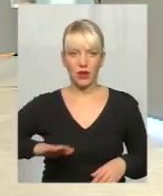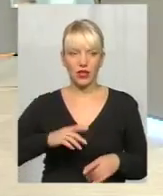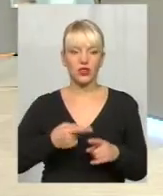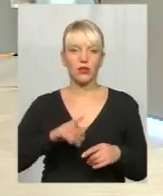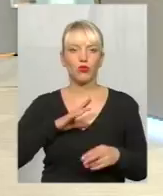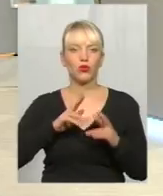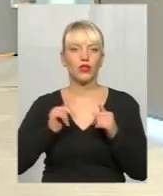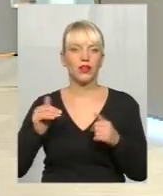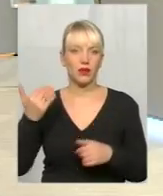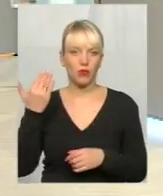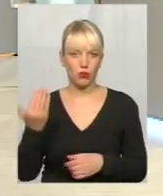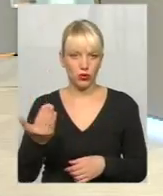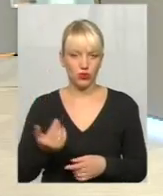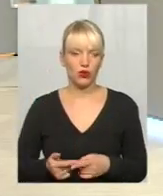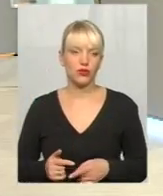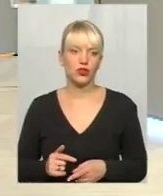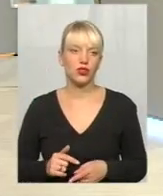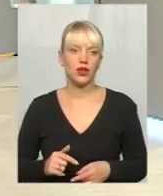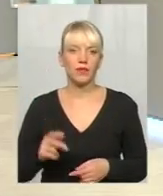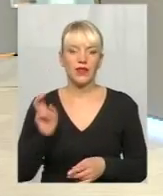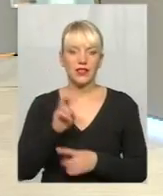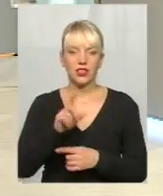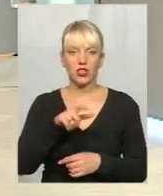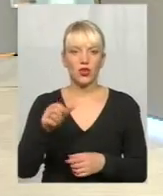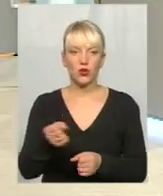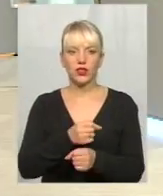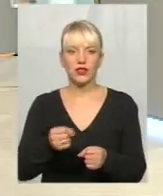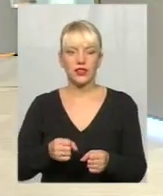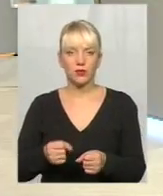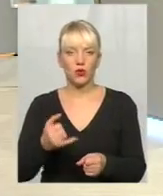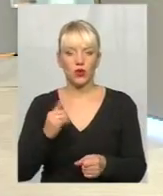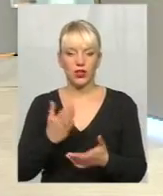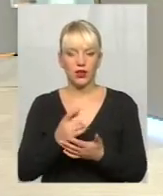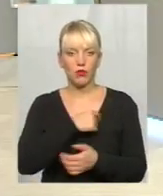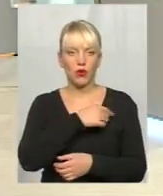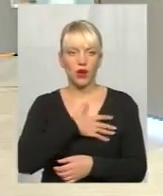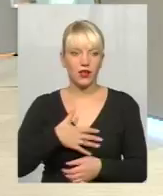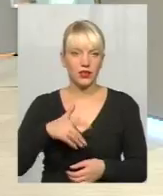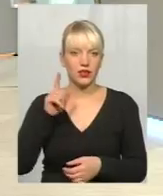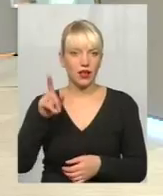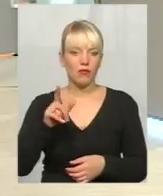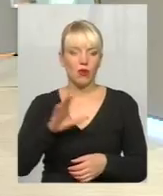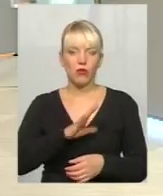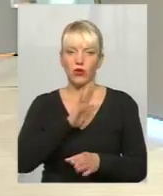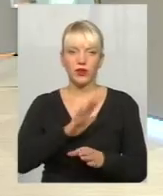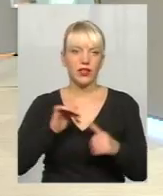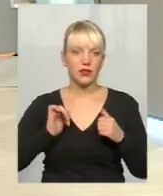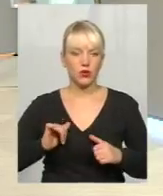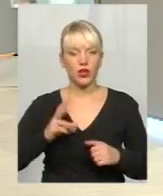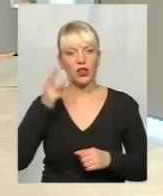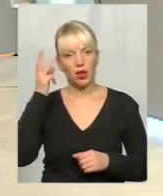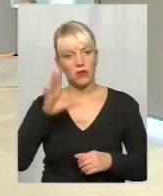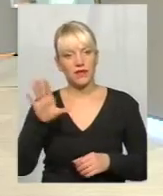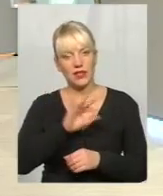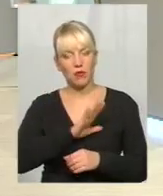Дніпропетровщині, там зайшли люди зі зброєю, навіть є поранені. Тобто, там було неспокійно. На Хмельниччині все спокійно